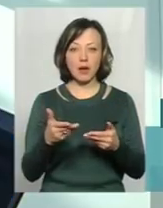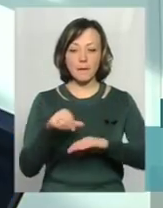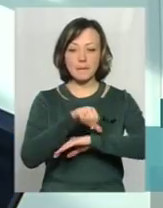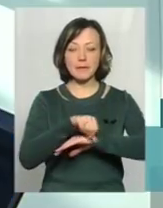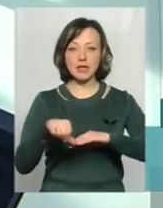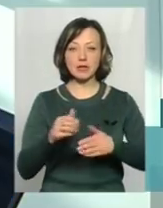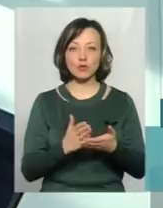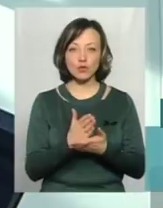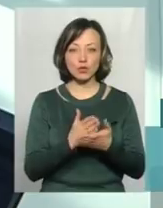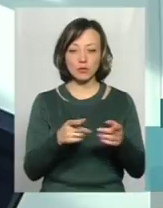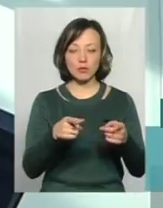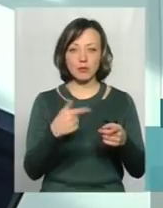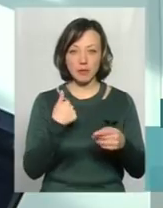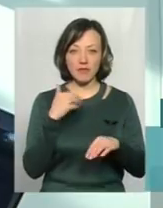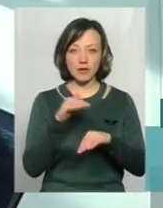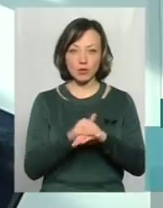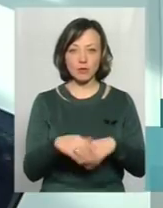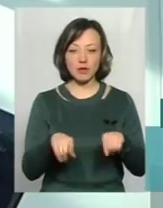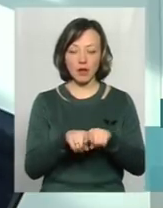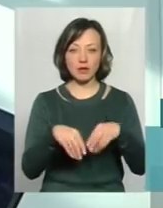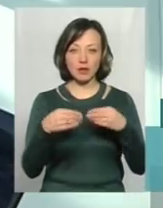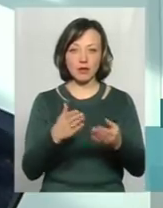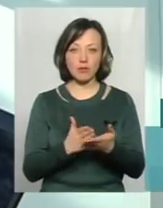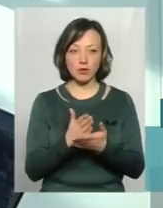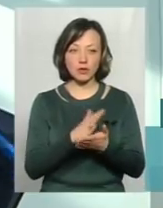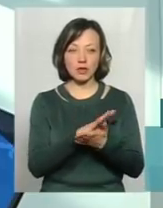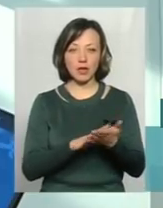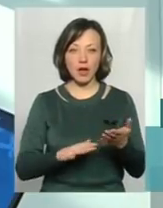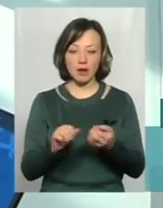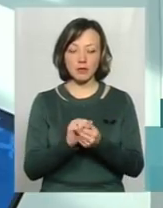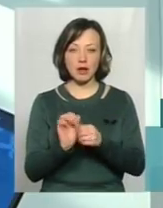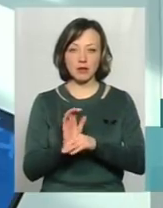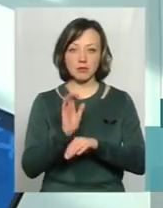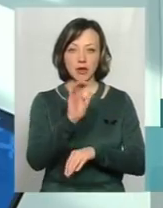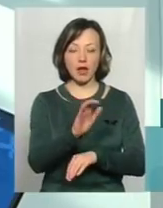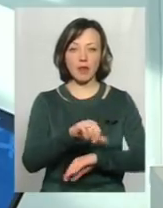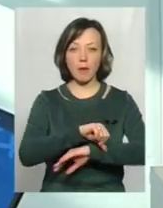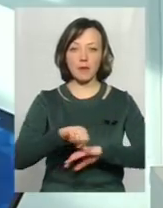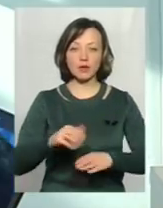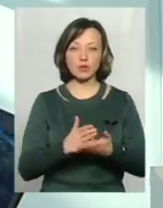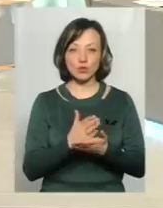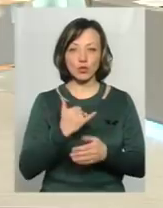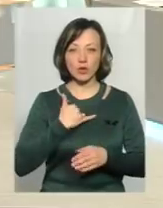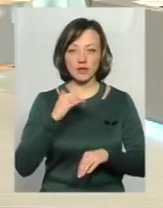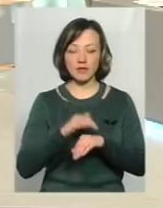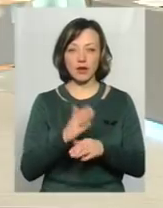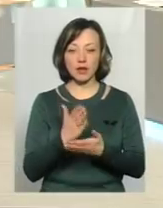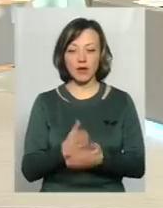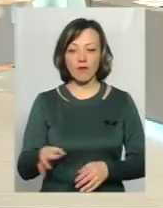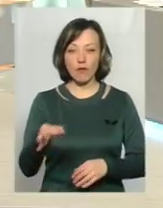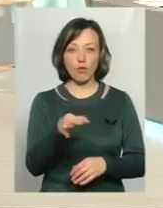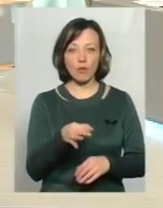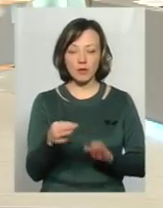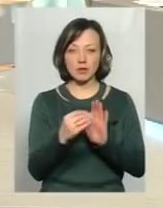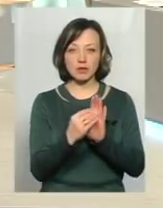притягнула, це ми фіксуємо факт надання послу, і далі матеріали спромовуємо на митну службу. Нам відомий факт, як у нас на теренах області